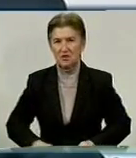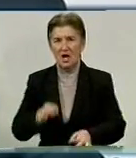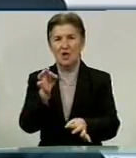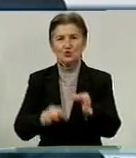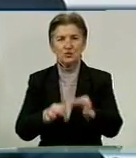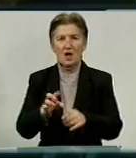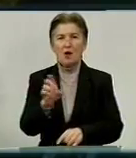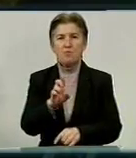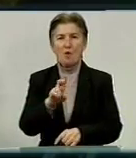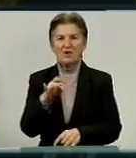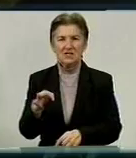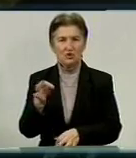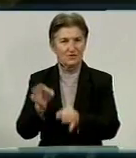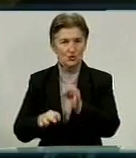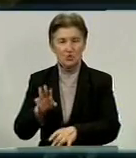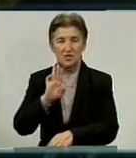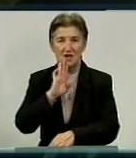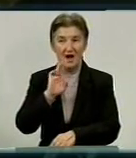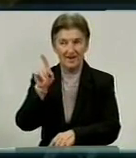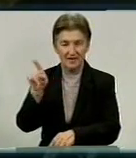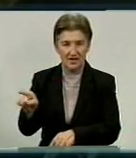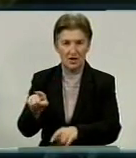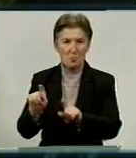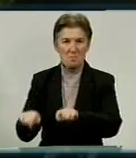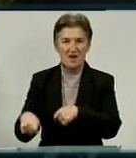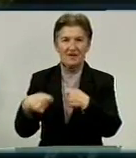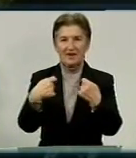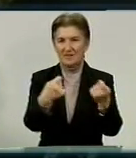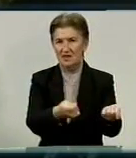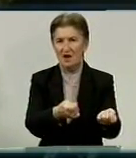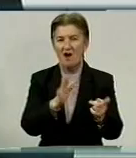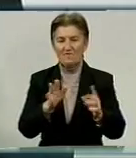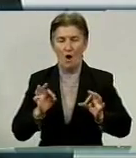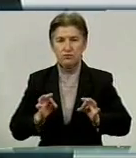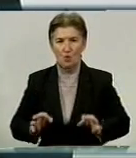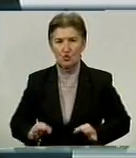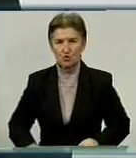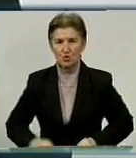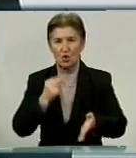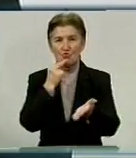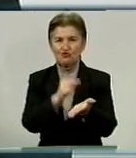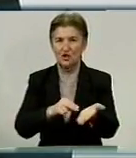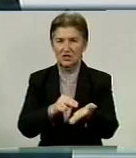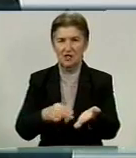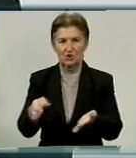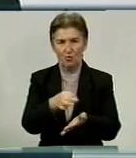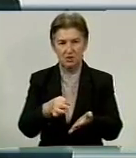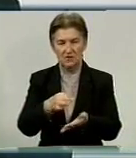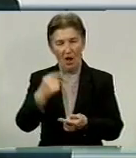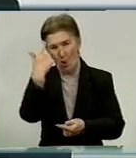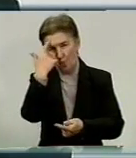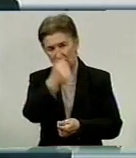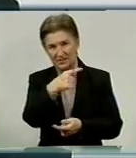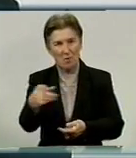Бобринецького районного суду. Її Генеральна прокуратура передала для об'єктивності в прокуратуру Черкаської області. Судді оголосили про